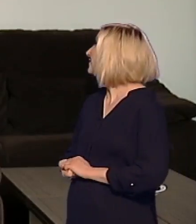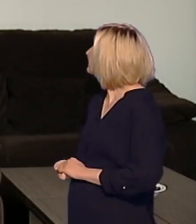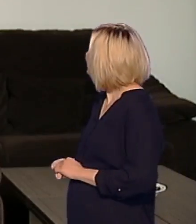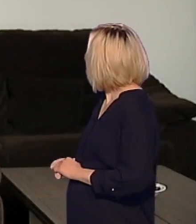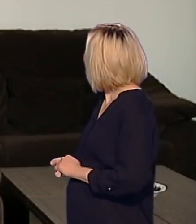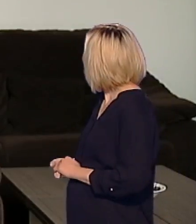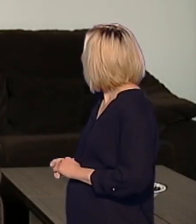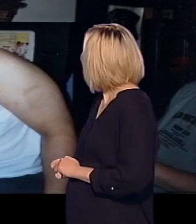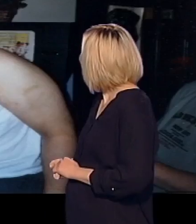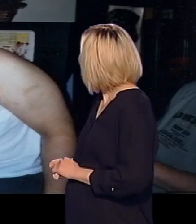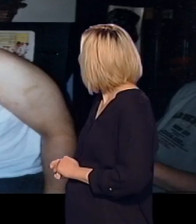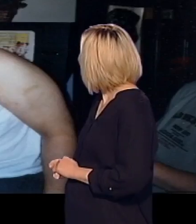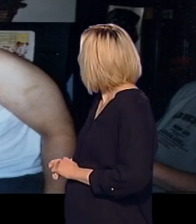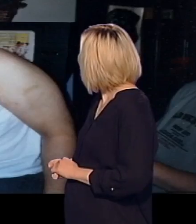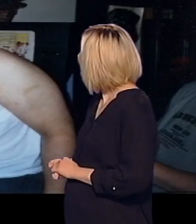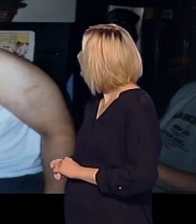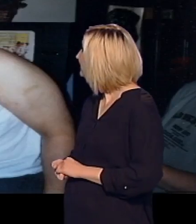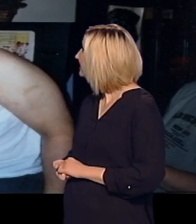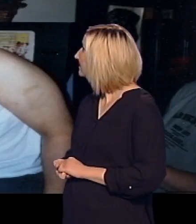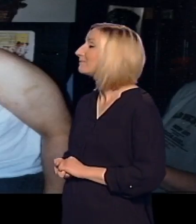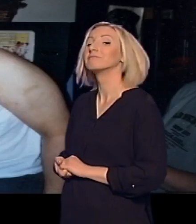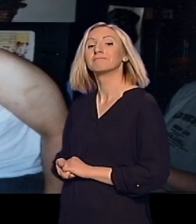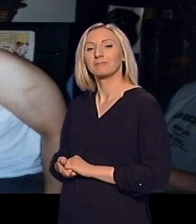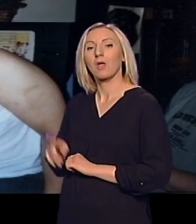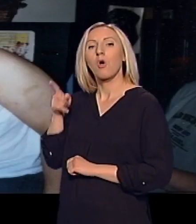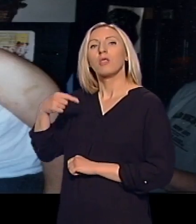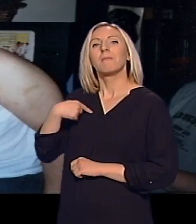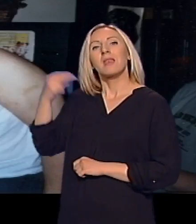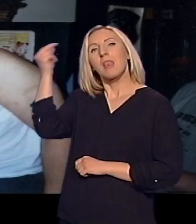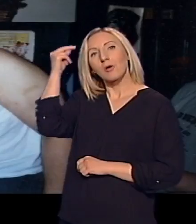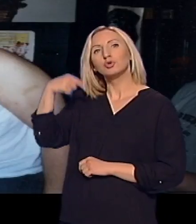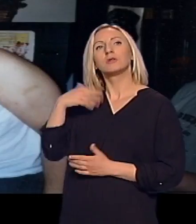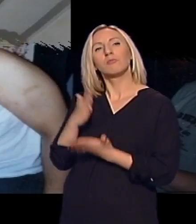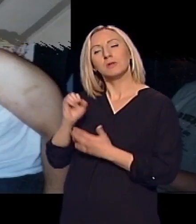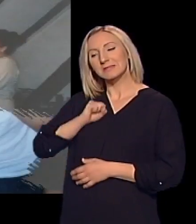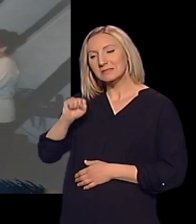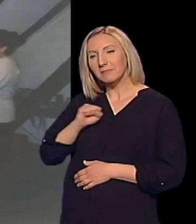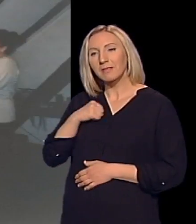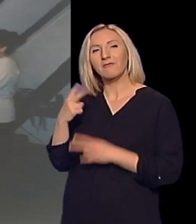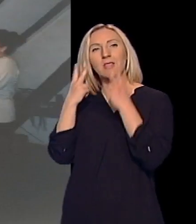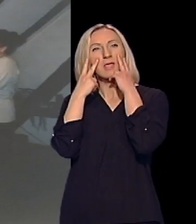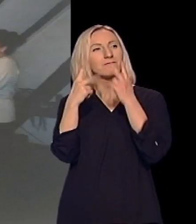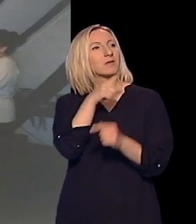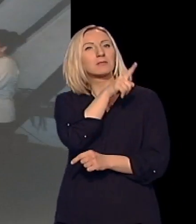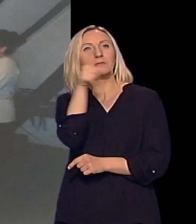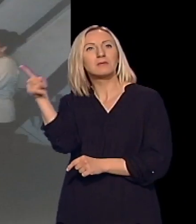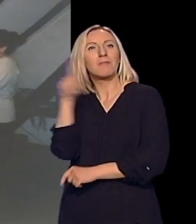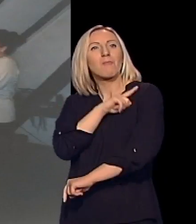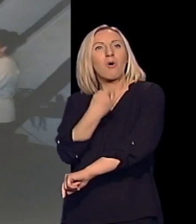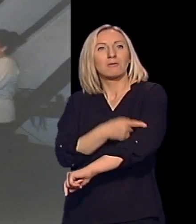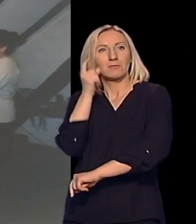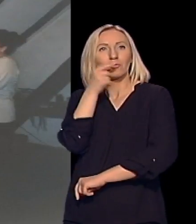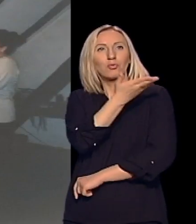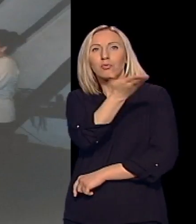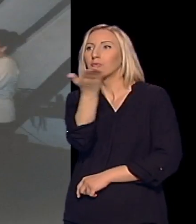Dosta smo zajedno. Naučio me da budem strpljiva pod broj 1, naučio me da vidim potencijale u ljudima i da